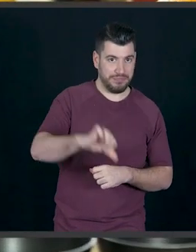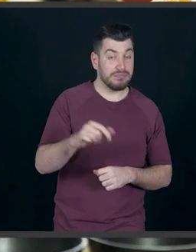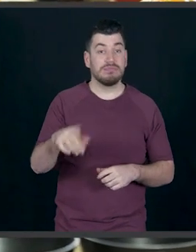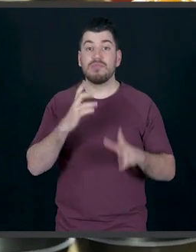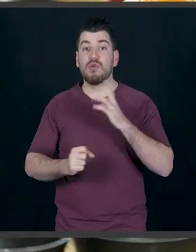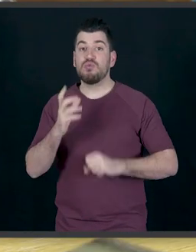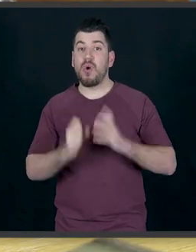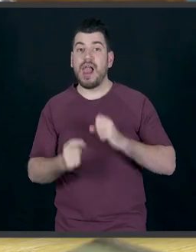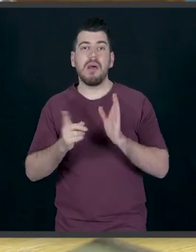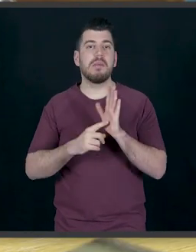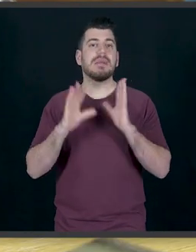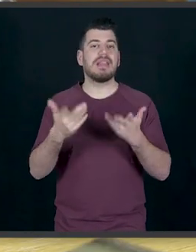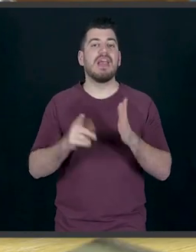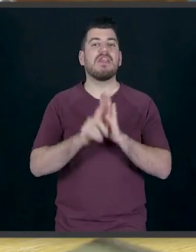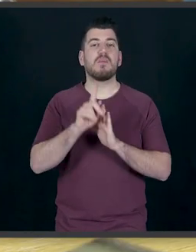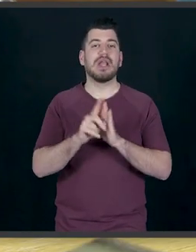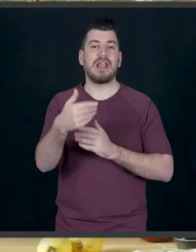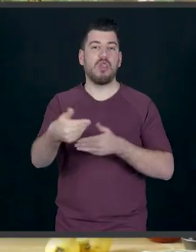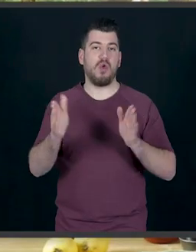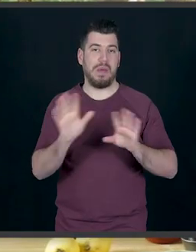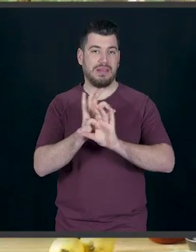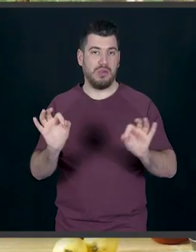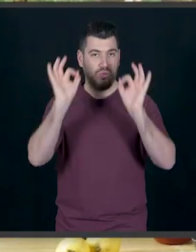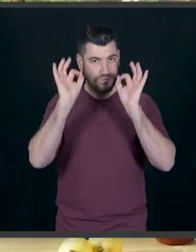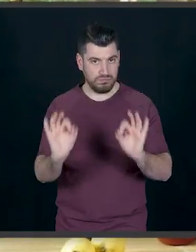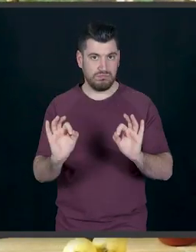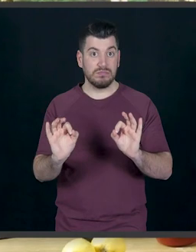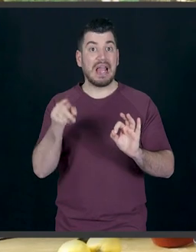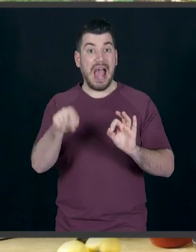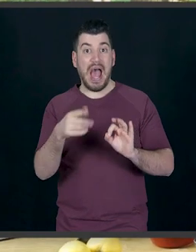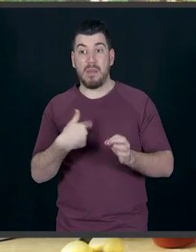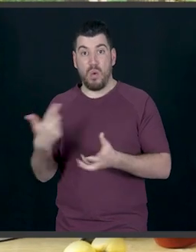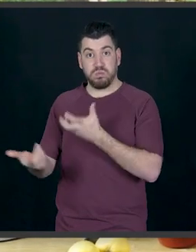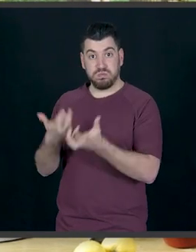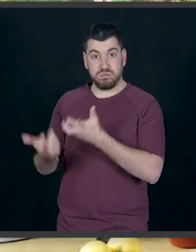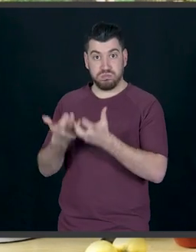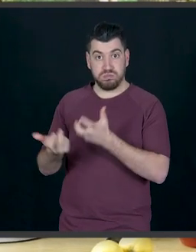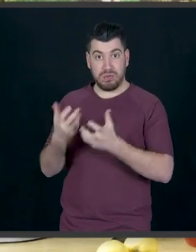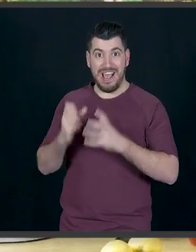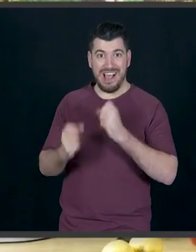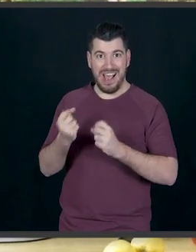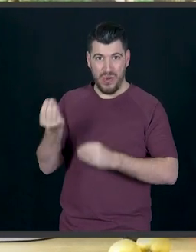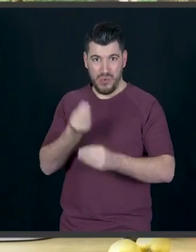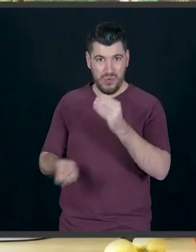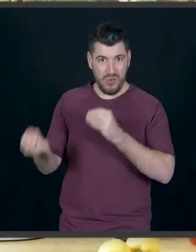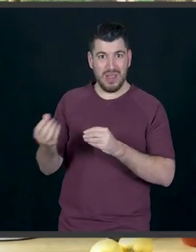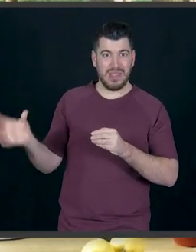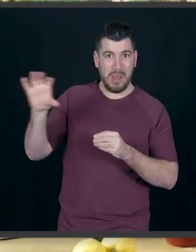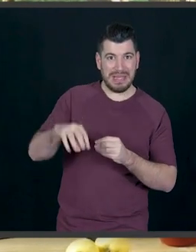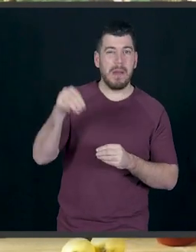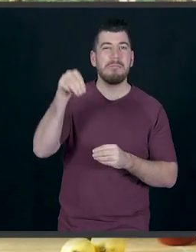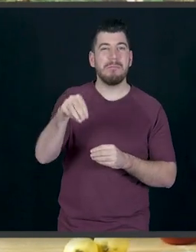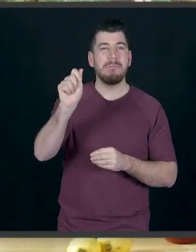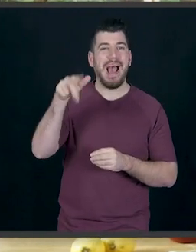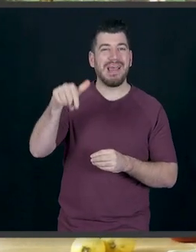Το γάλα μας θέλουμε να είναι σε θερμοκρασία δωματίου, αλλά άμα το βάλουμε και το βράσουμε και το παραβράσετε πάρα πολύ και ρίξουμε μέσα τη μαγιά,